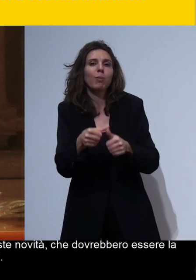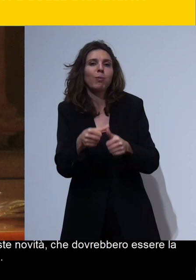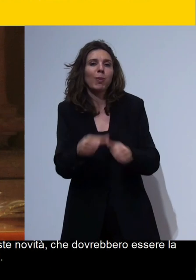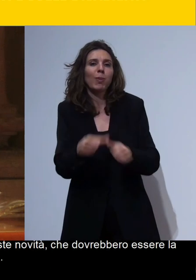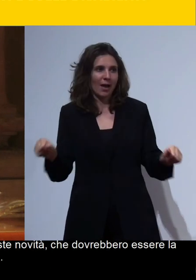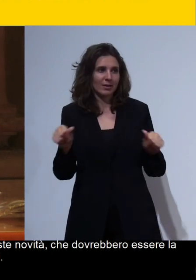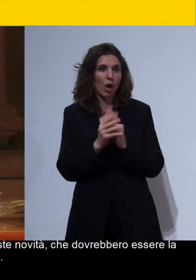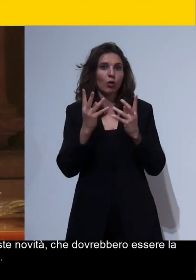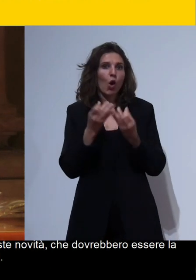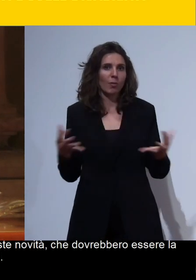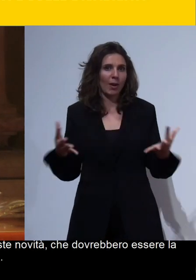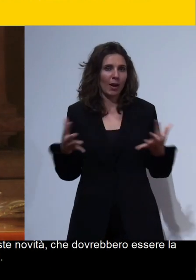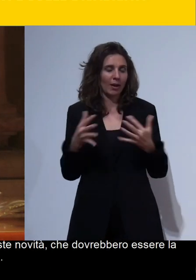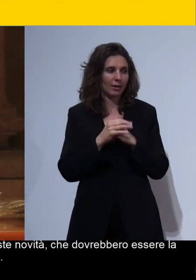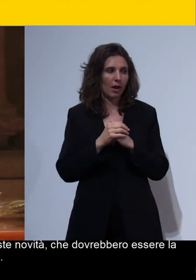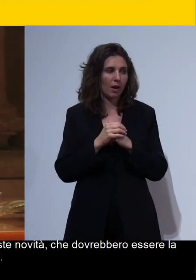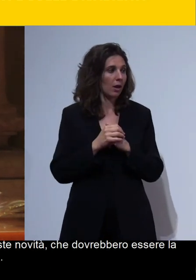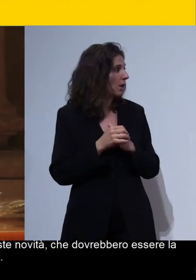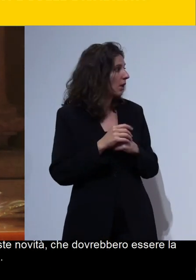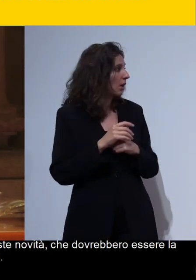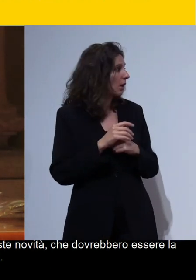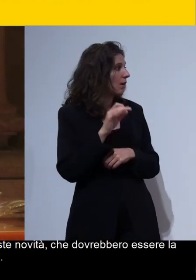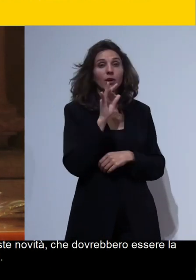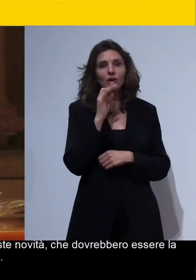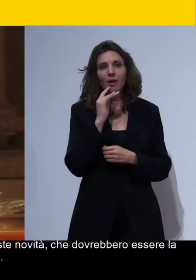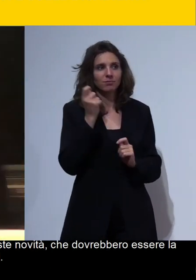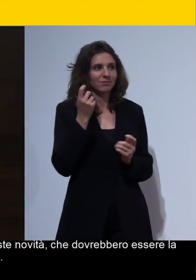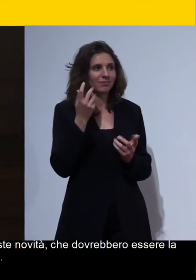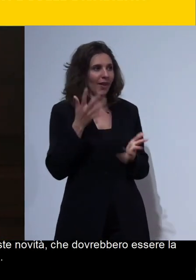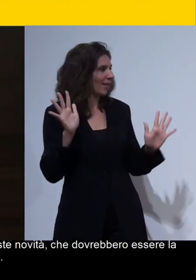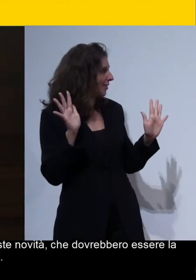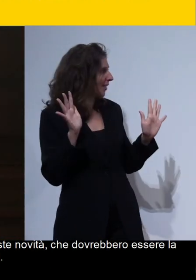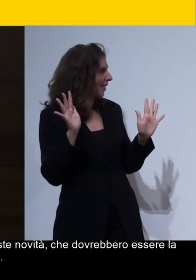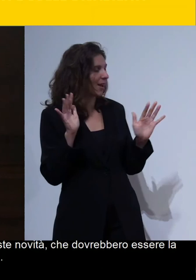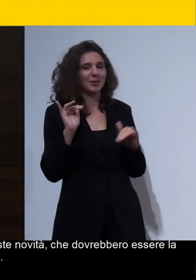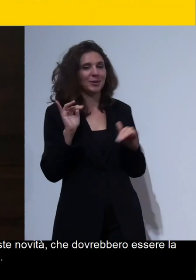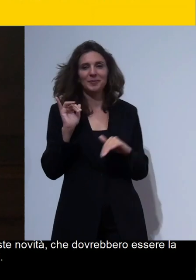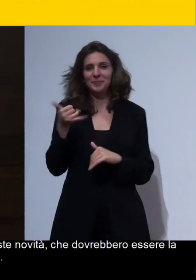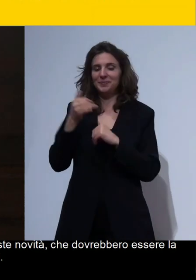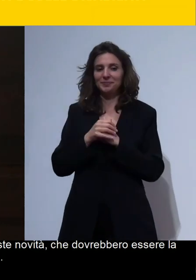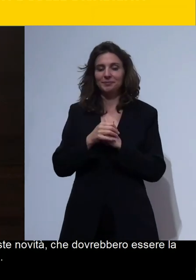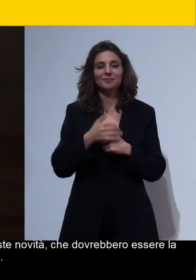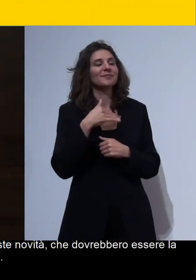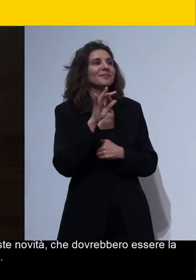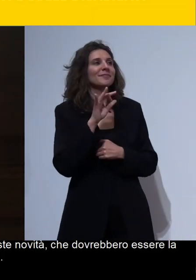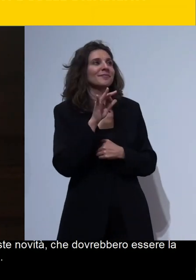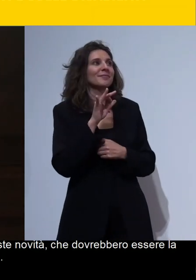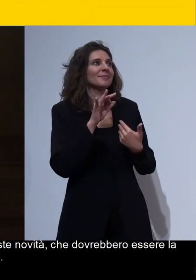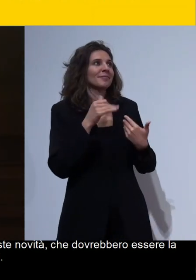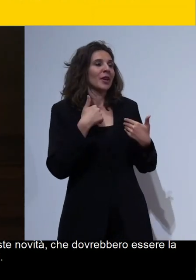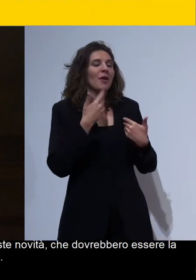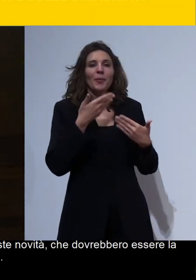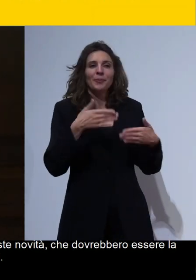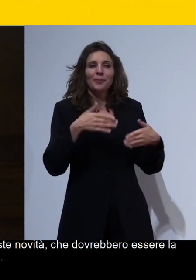ce l'abbiamo fatto direi sì io proprio in conclusione